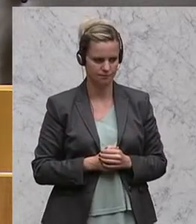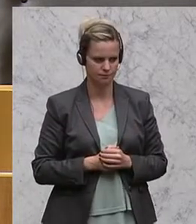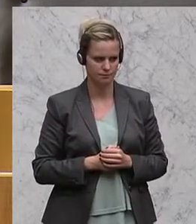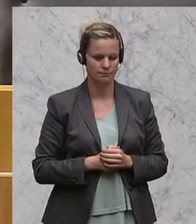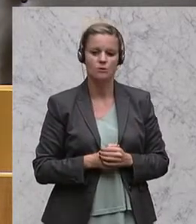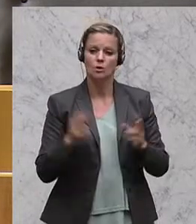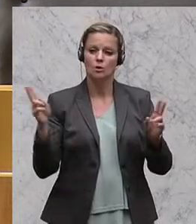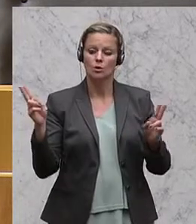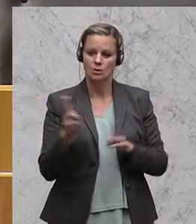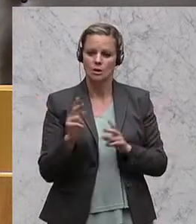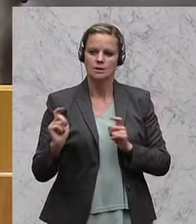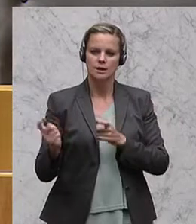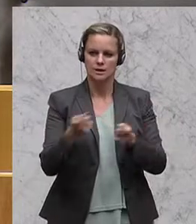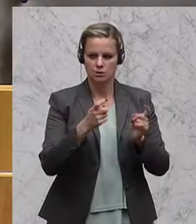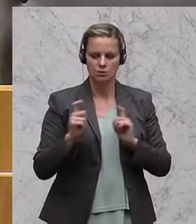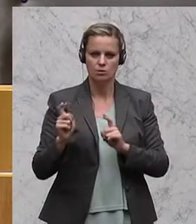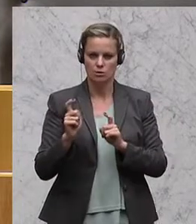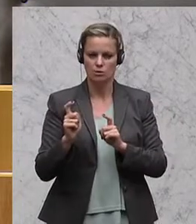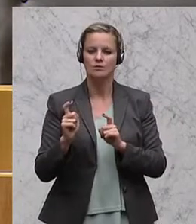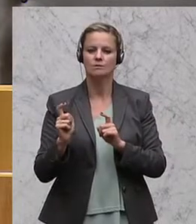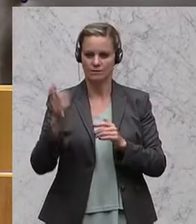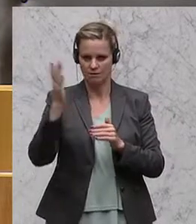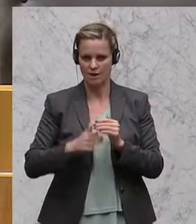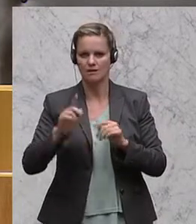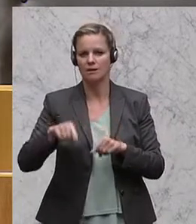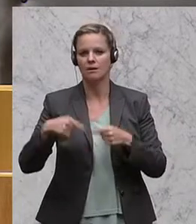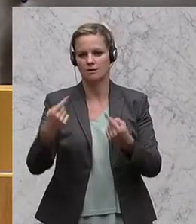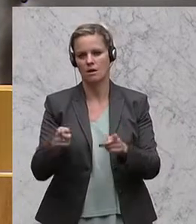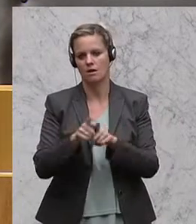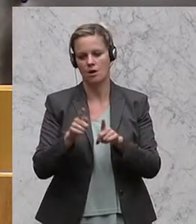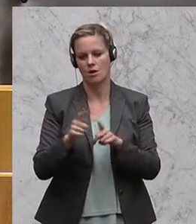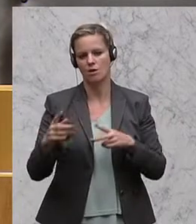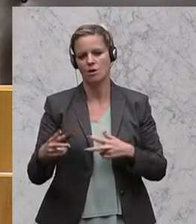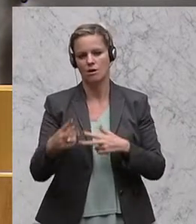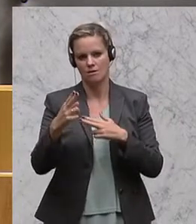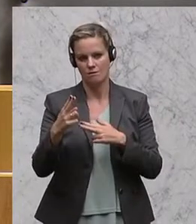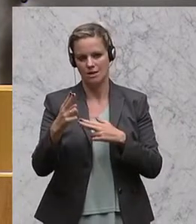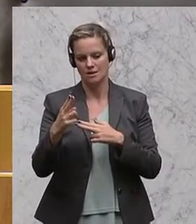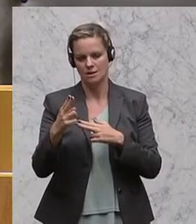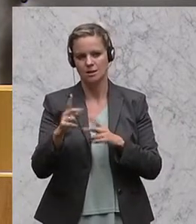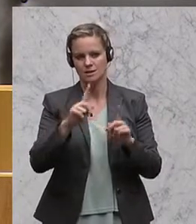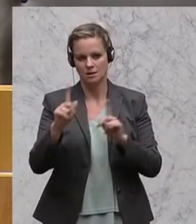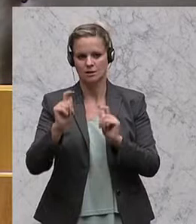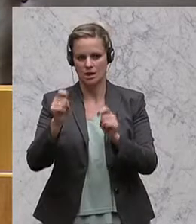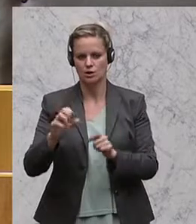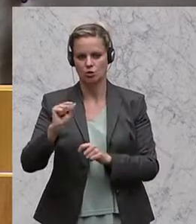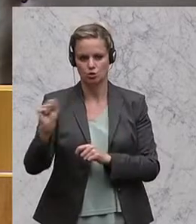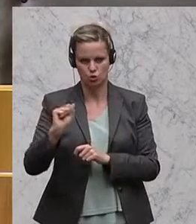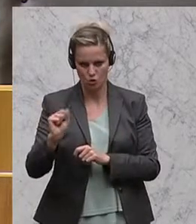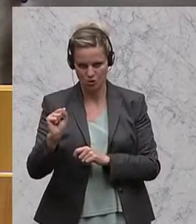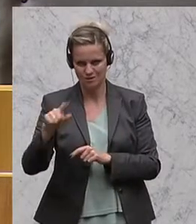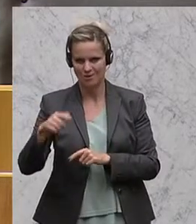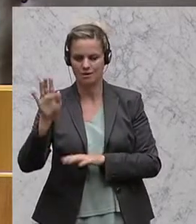kurze Debatte wird im Anschluss an die Debatte über den Fristsetzungsantrag des Klubobmann Strolz stattfinden. Die Abstimmung über den